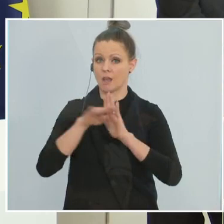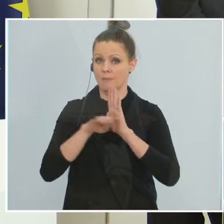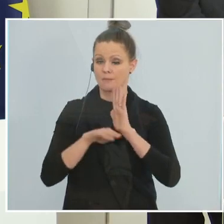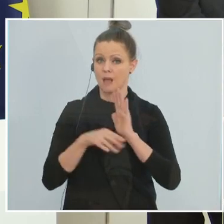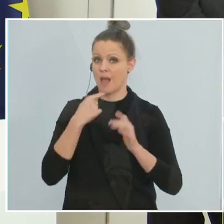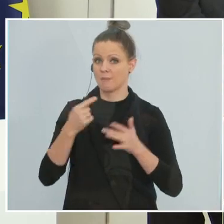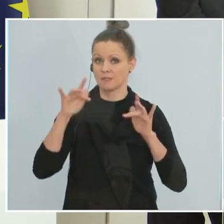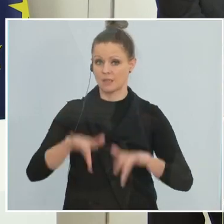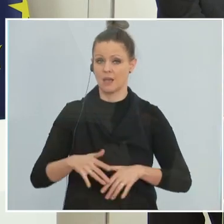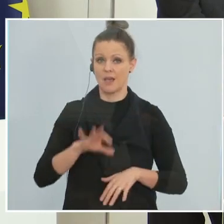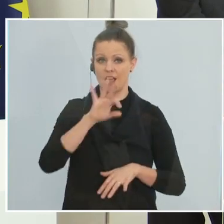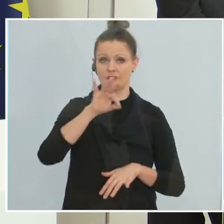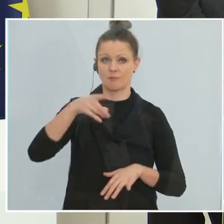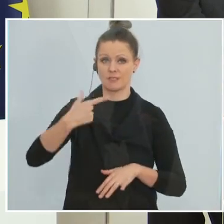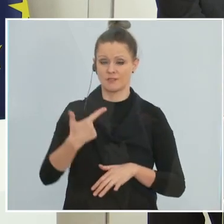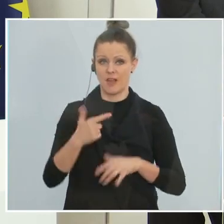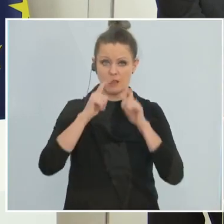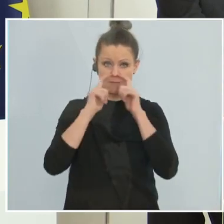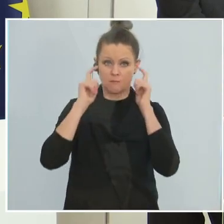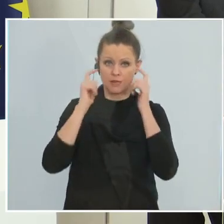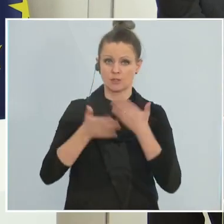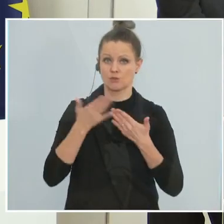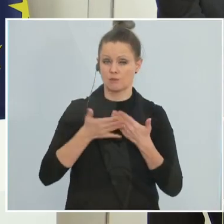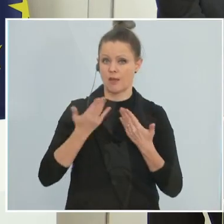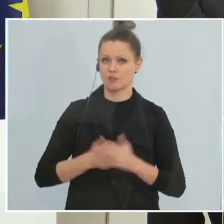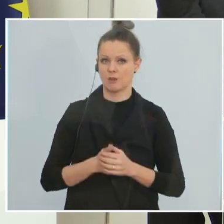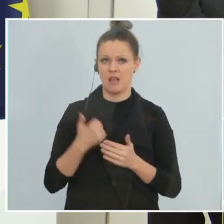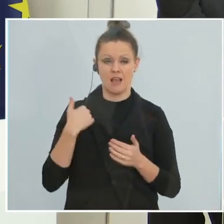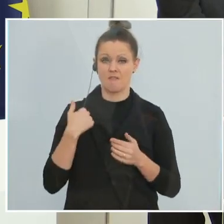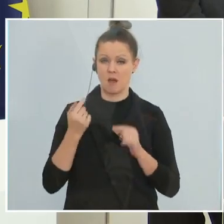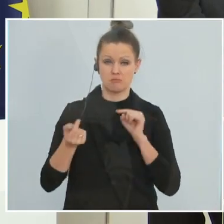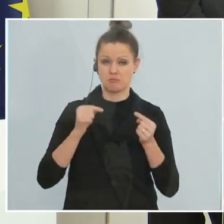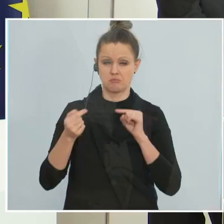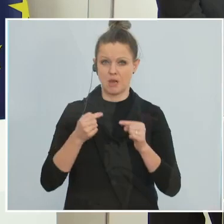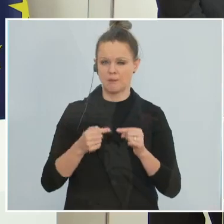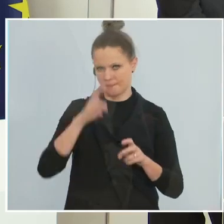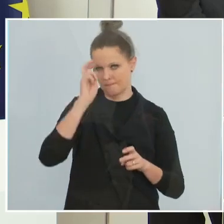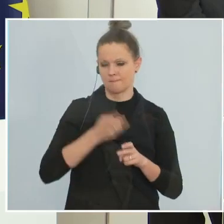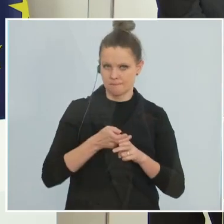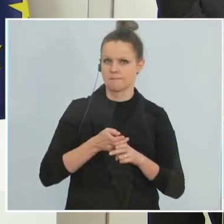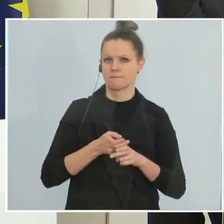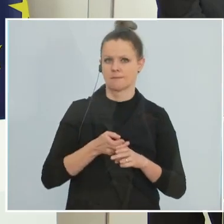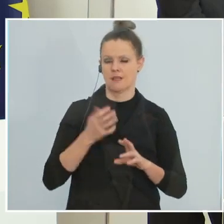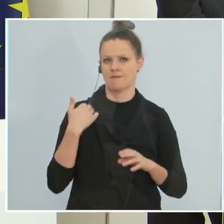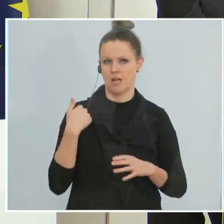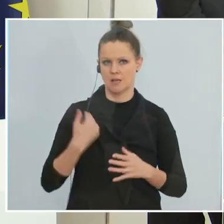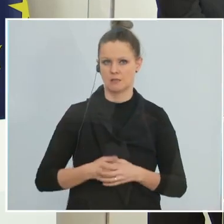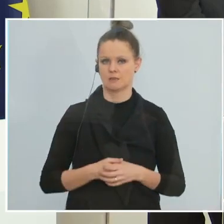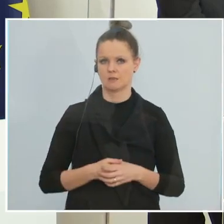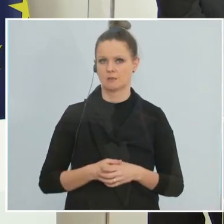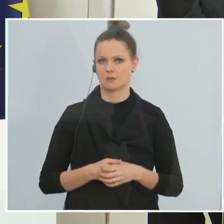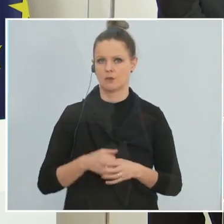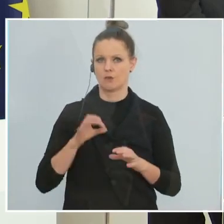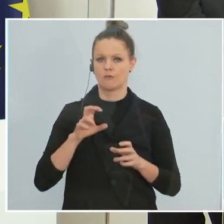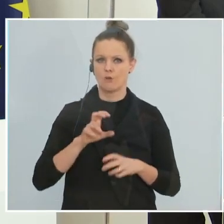hat. Bitte die FFP2-Maske. Es war ja schwer am Stritten, aber es ist ja durchgesetzt worden dort für die